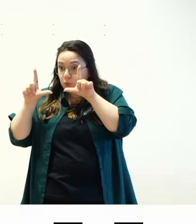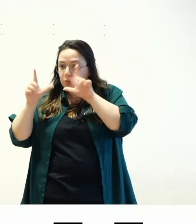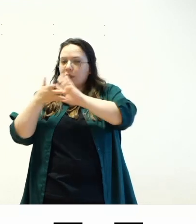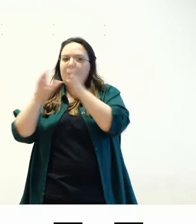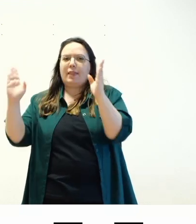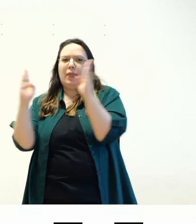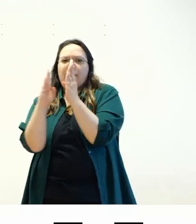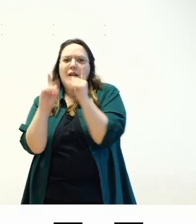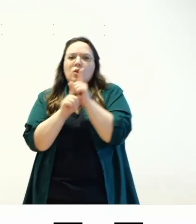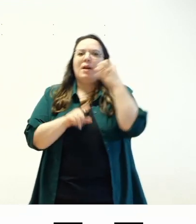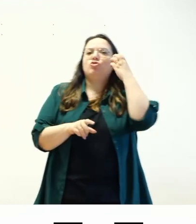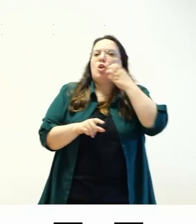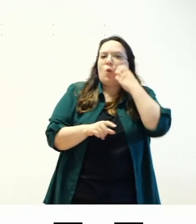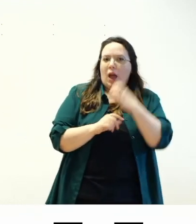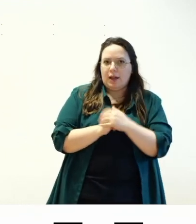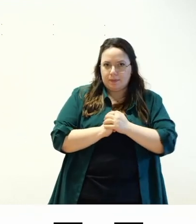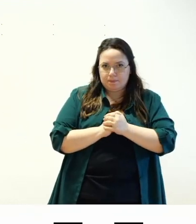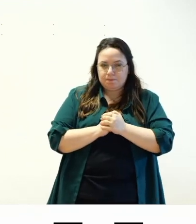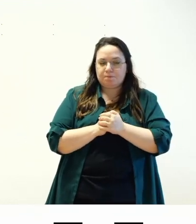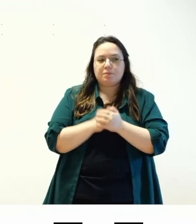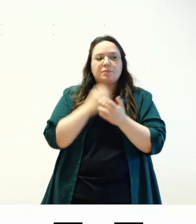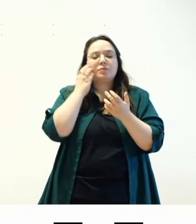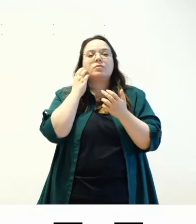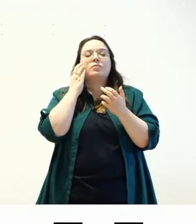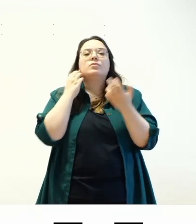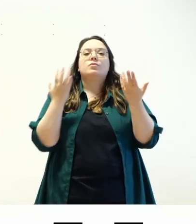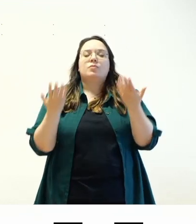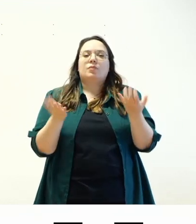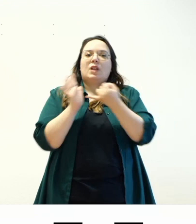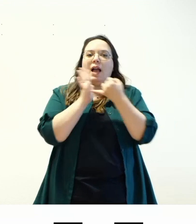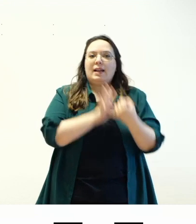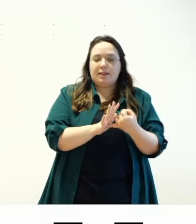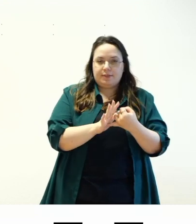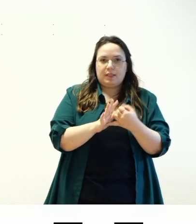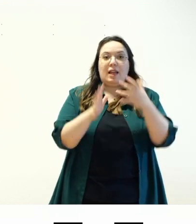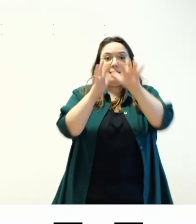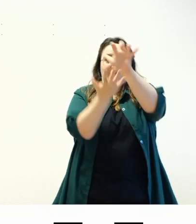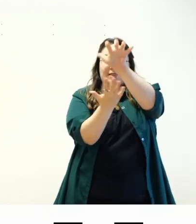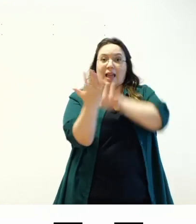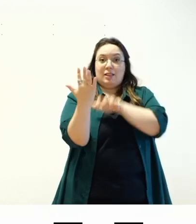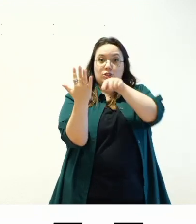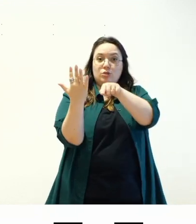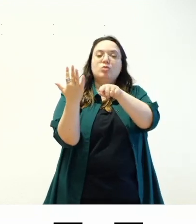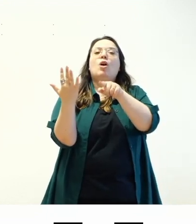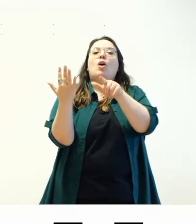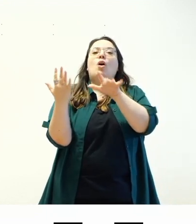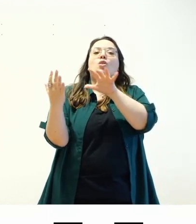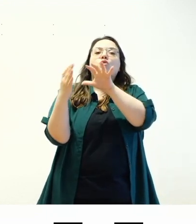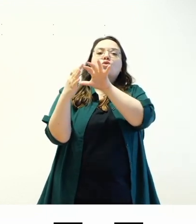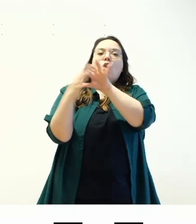e infine tutti i collegamenti che sono presenti all'interno di un testo devono essere sottolineati